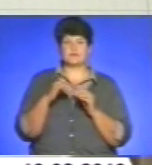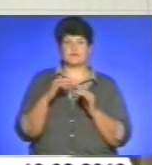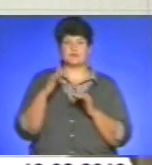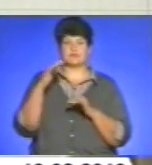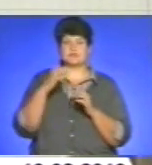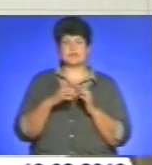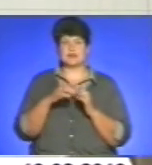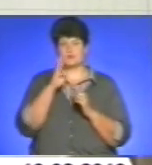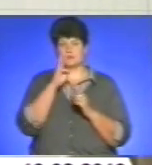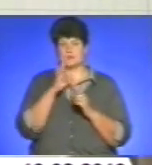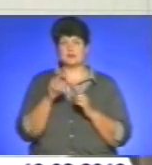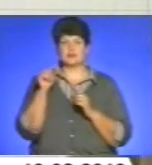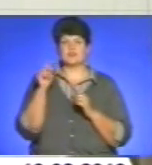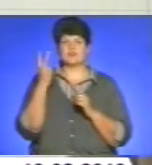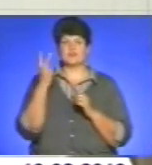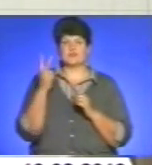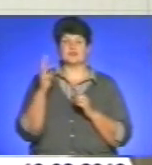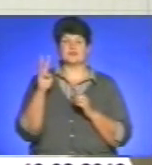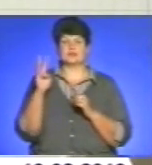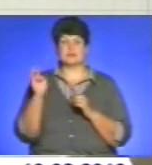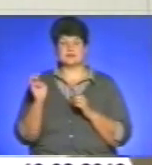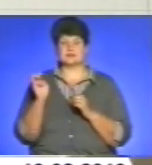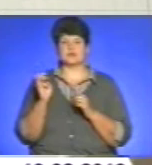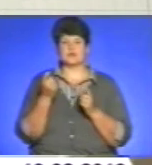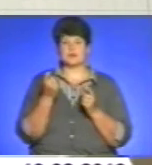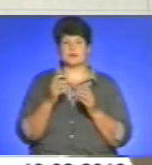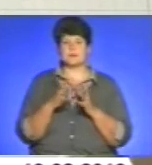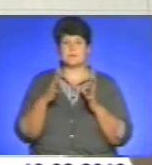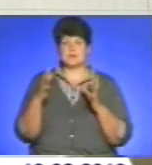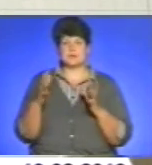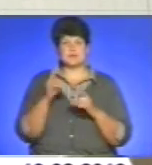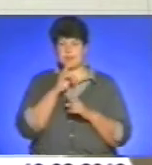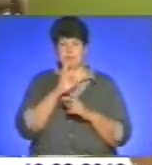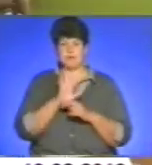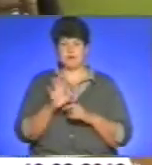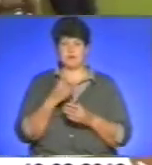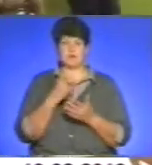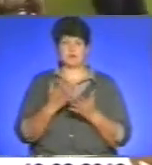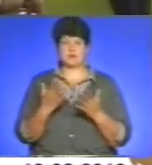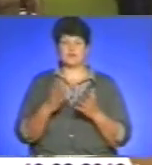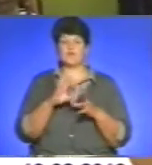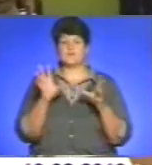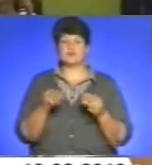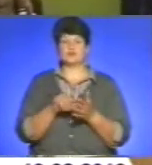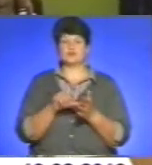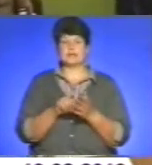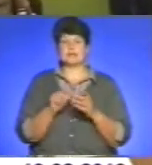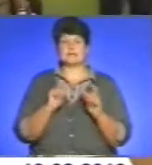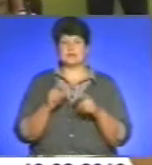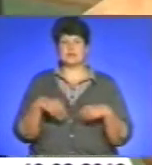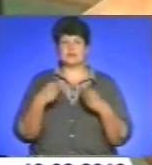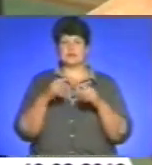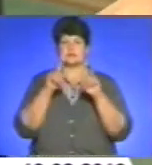заробітну плату, 2-300 зараз трошки більше, це непоганий показник. Всім учасникам семінару вручили